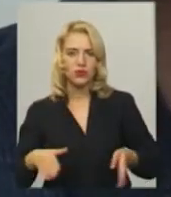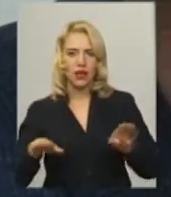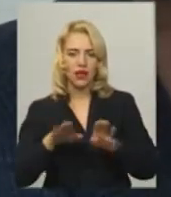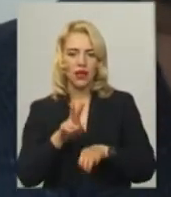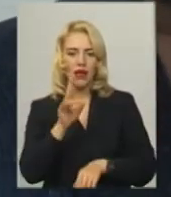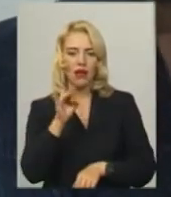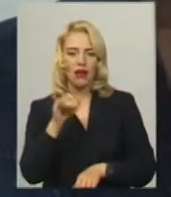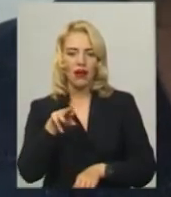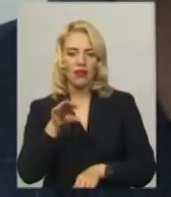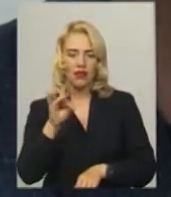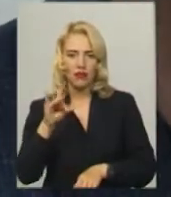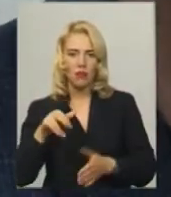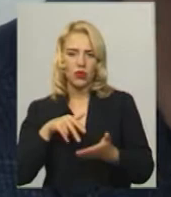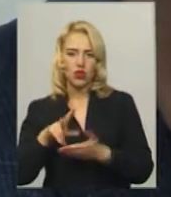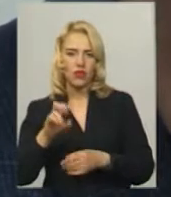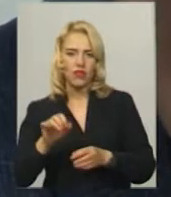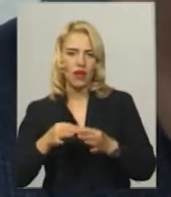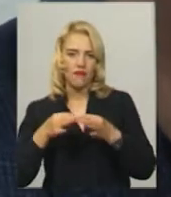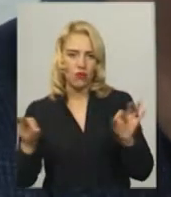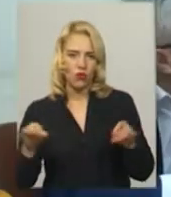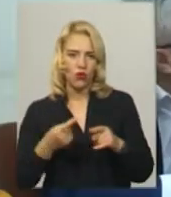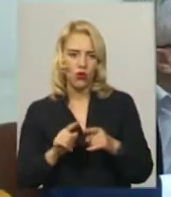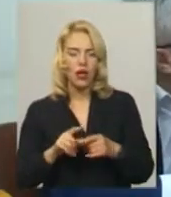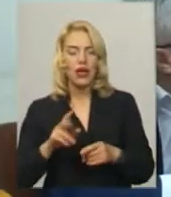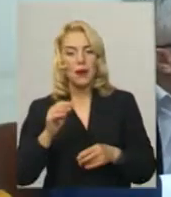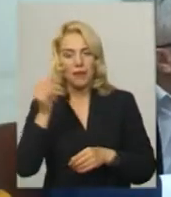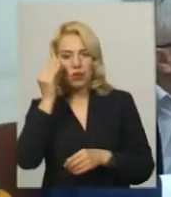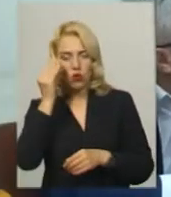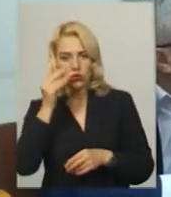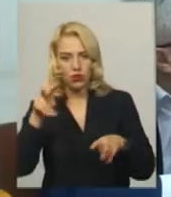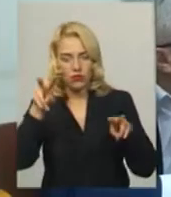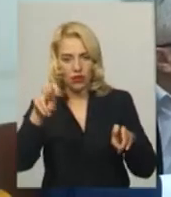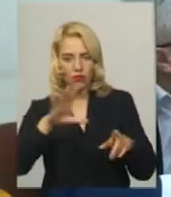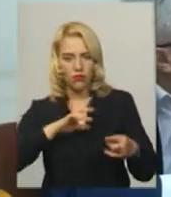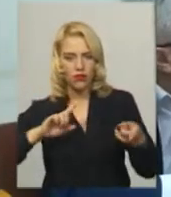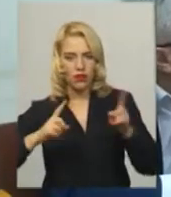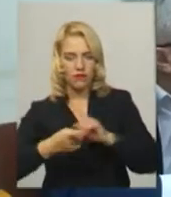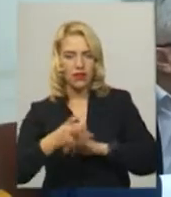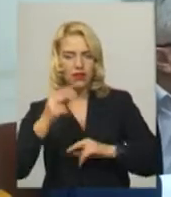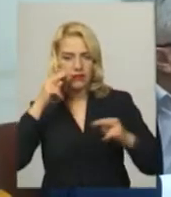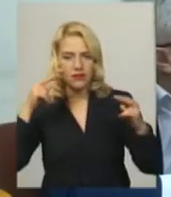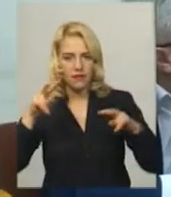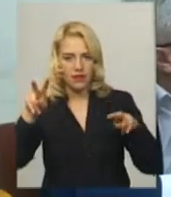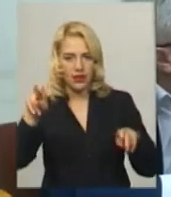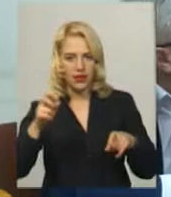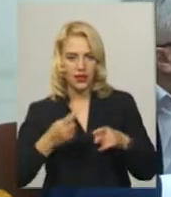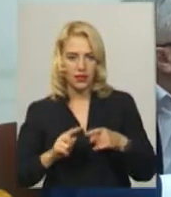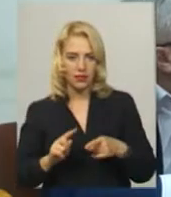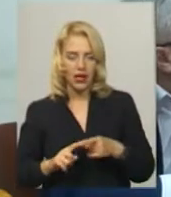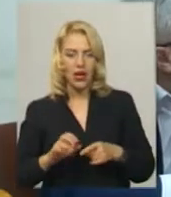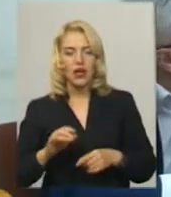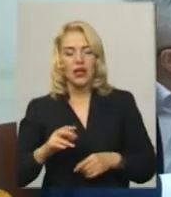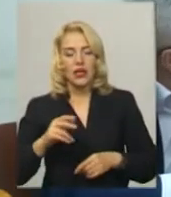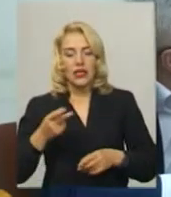вийшов на волю. Його статус з підозрюваного замінили на свідка. Полковник Віктор Крайтор звільнений з посади начальника управління СБУ в Хмельницькій